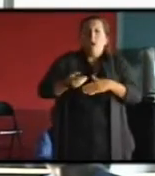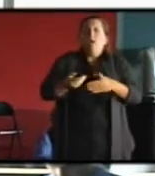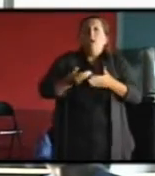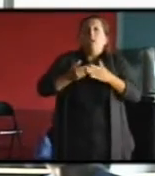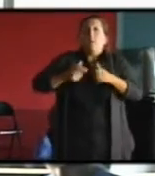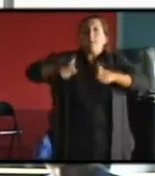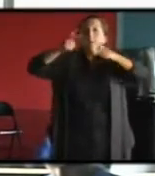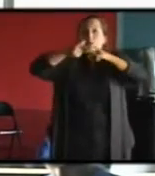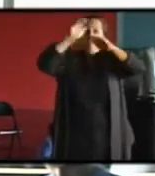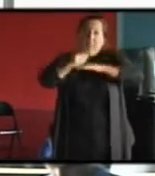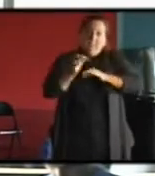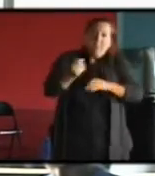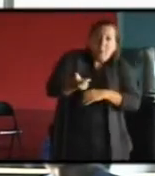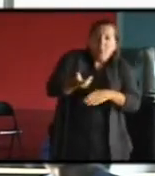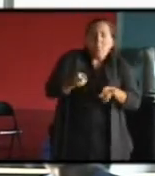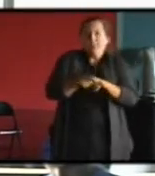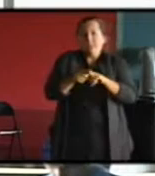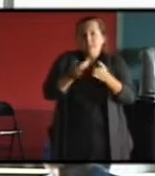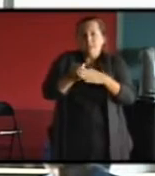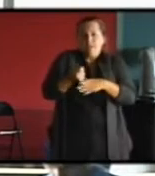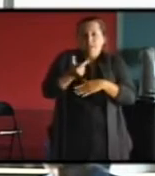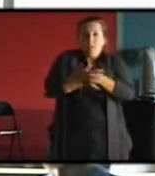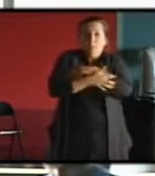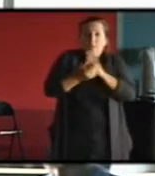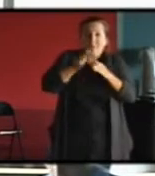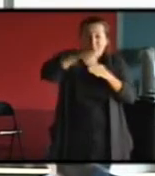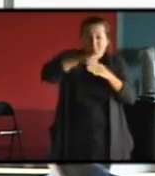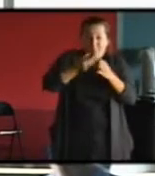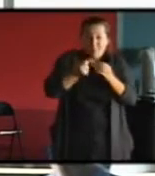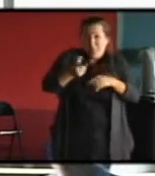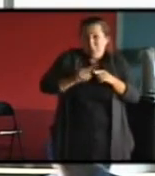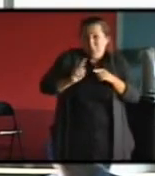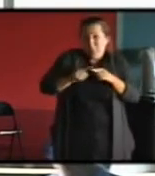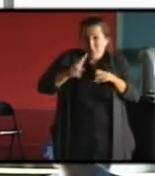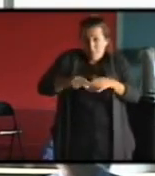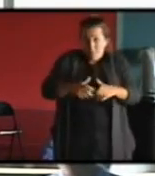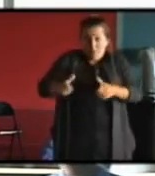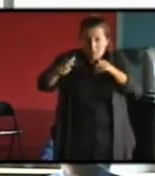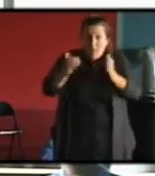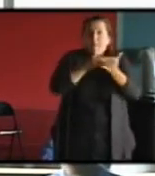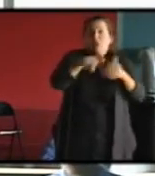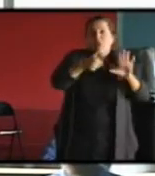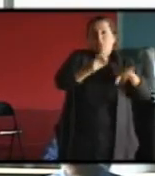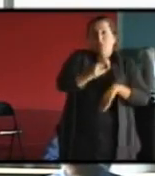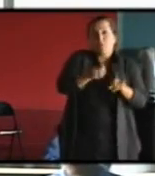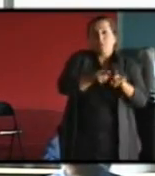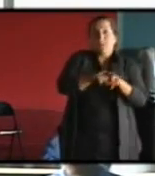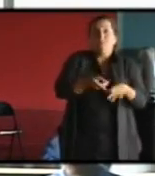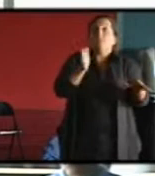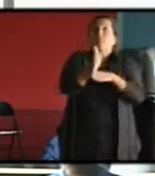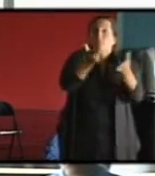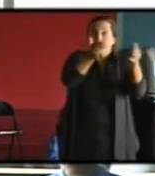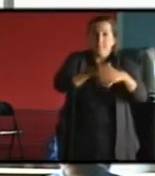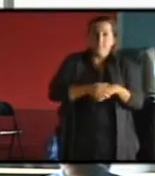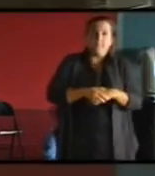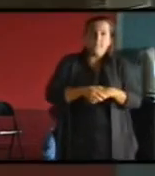très bien isolés et qui sont assez pauvres en matière de construction et aussi sur les années 60. Donc, vais vous les montrer.